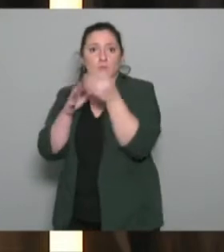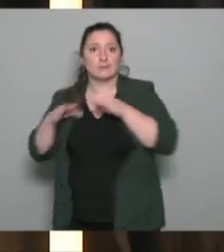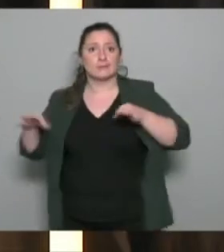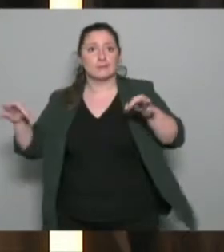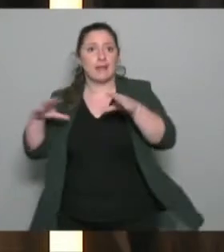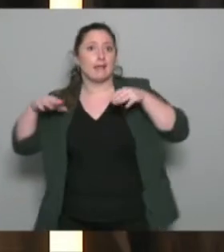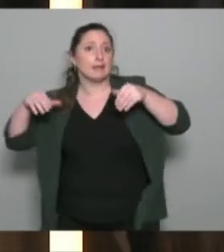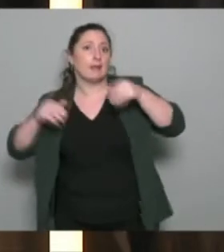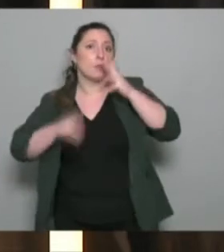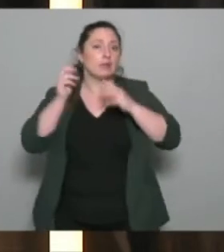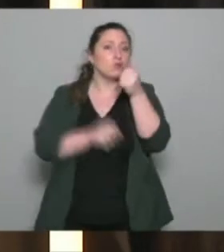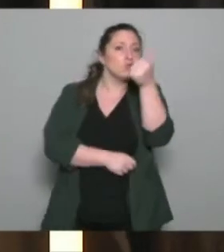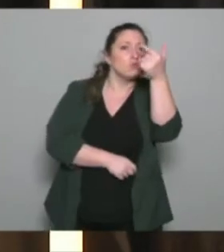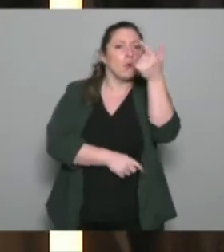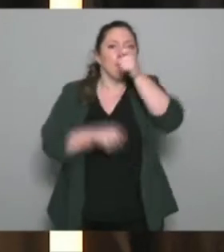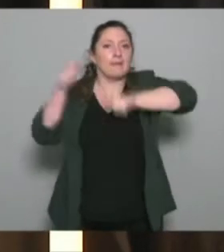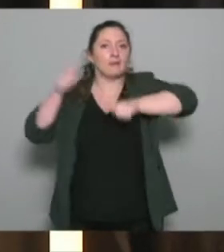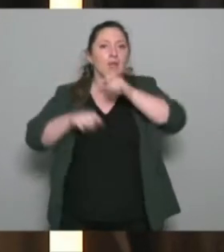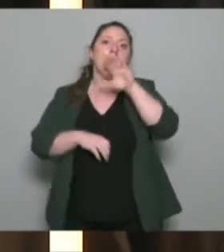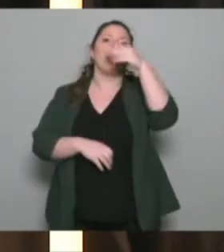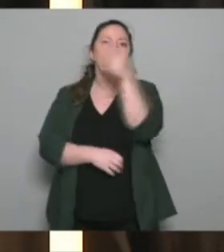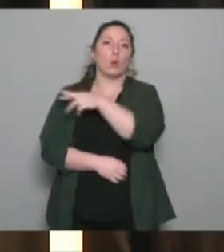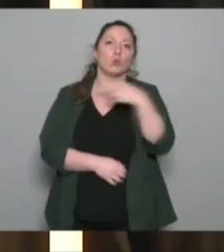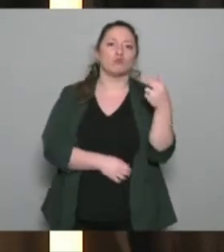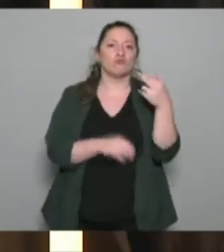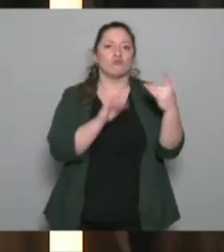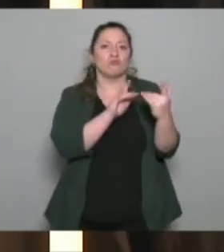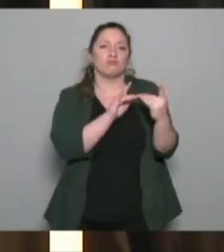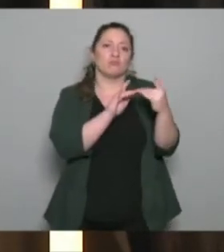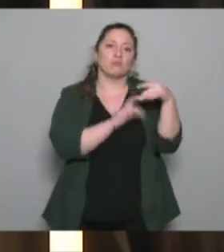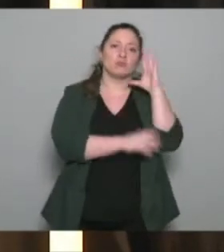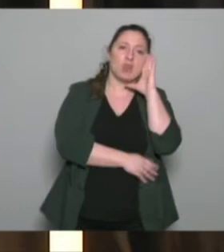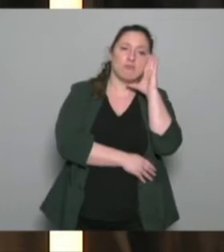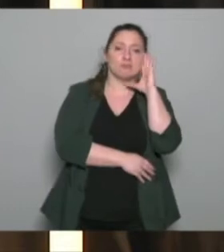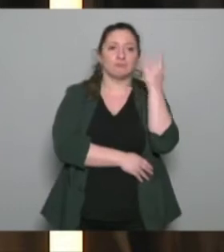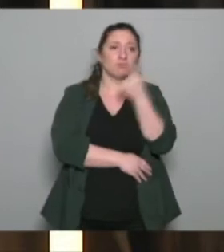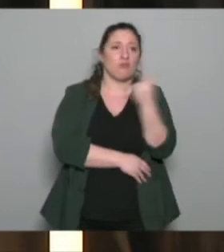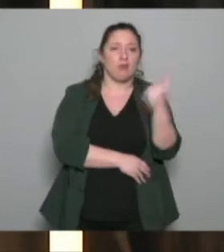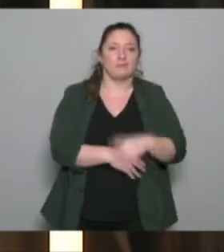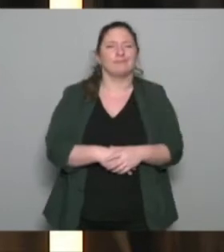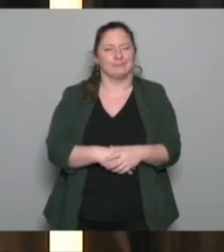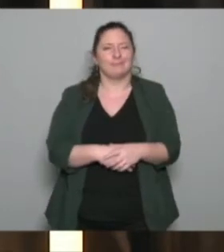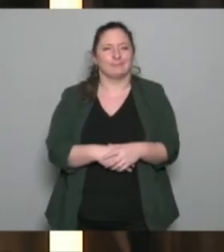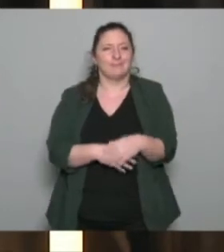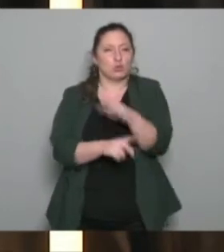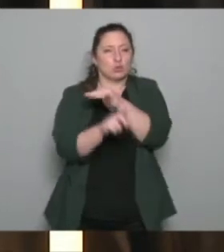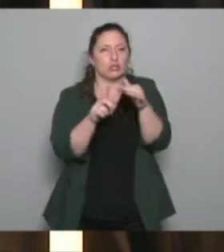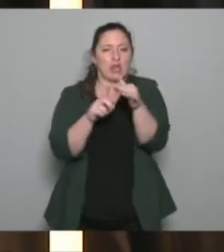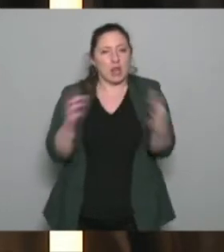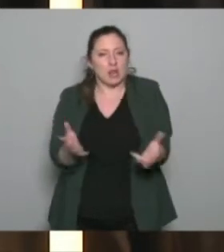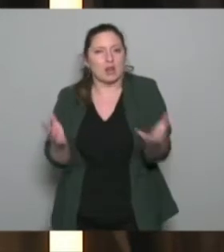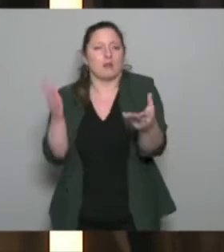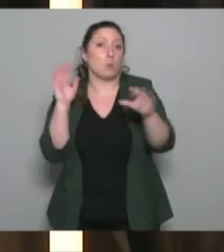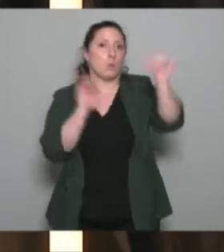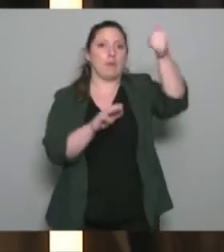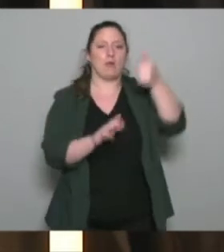ou trois personnes. Mais ce n pas sûr. Ensuite, elle retourne dans sa chambre, elle est toute seule. Donc il s'est dit, ça c'est mon premier objectif. Et son deuxième